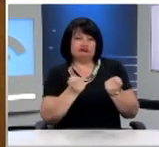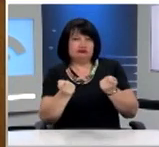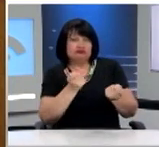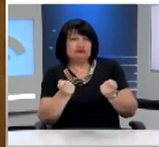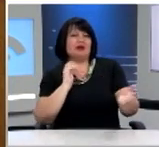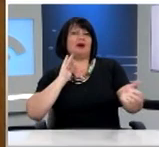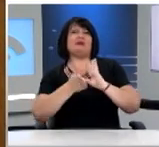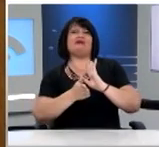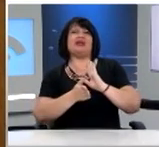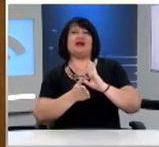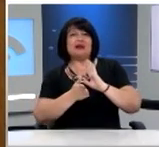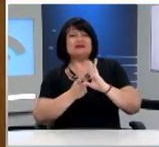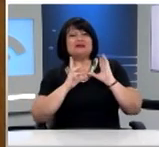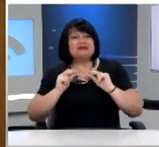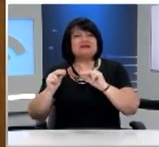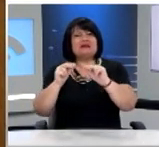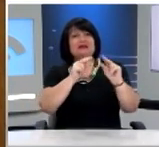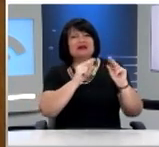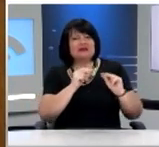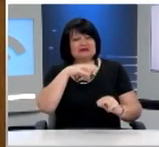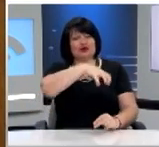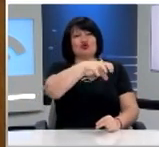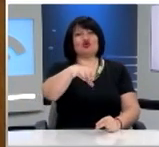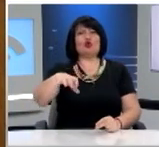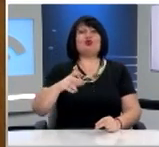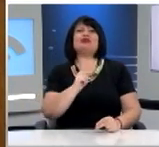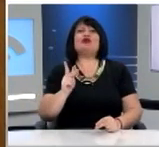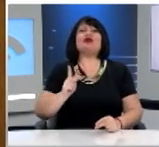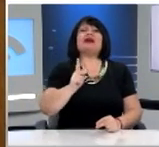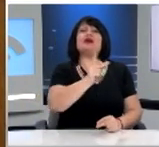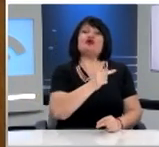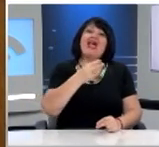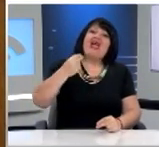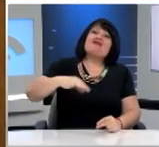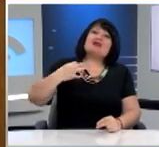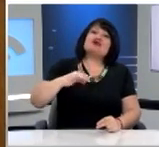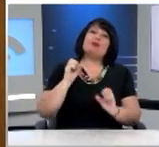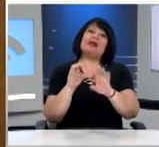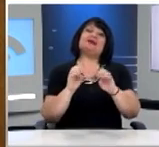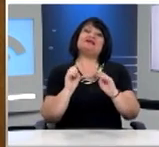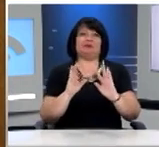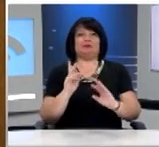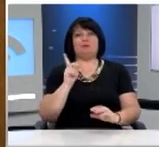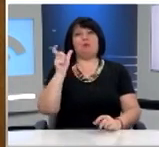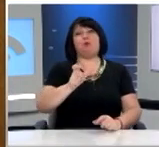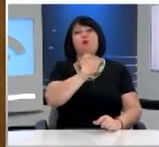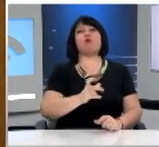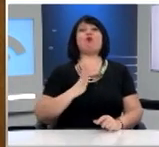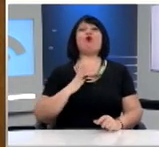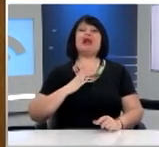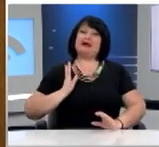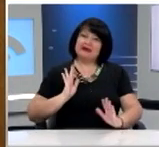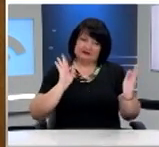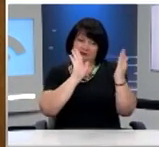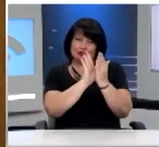ζωντανών και πλούσιων συζητήσεων στη τοπική κοινωνία, με στόχο την ευαισθητοποίηση των πολιτών και τη βελτίωση της στάσης τους